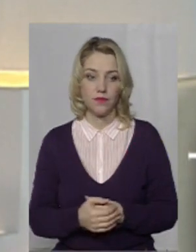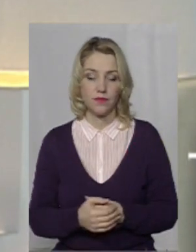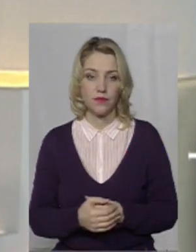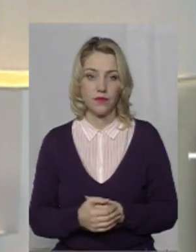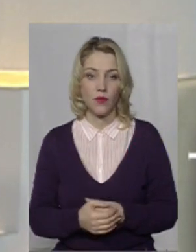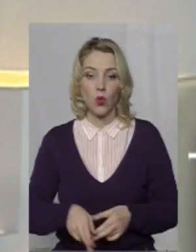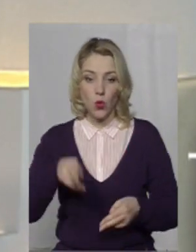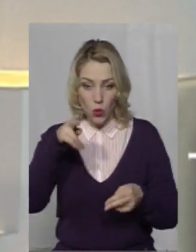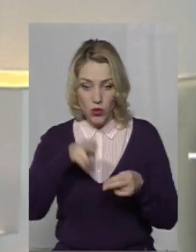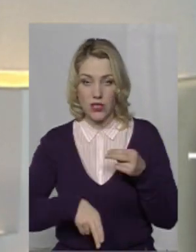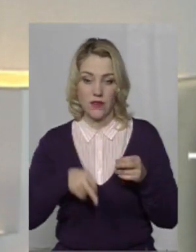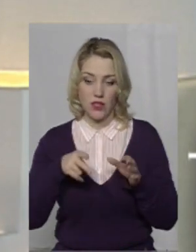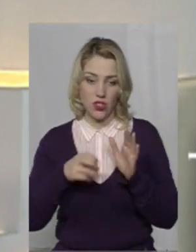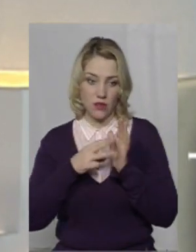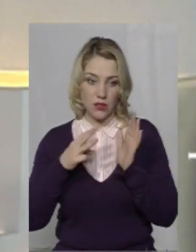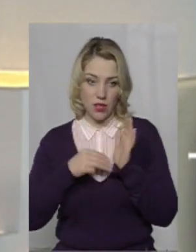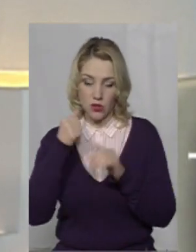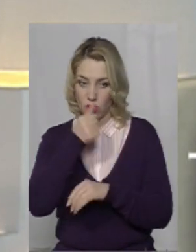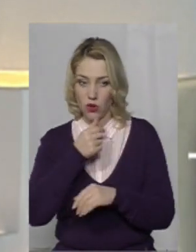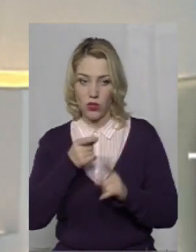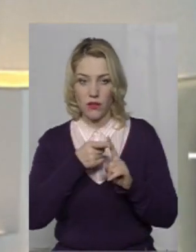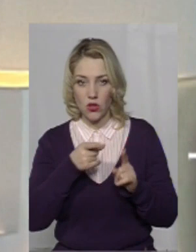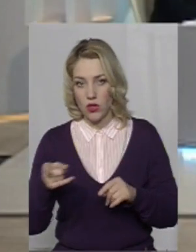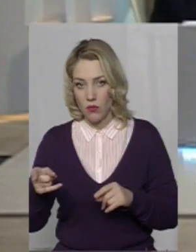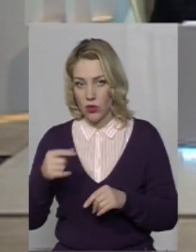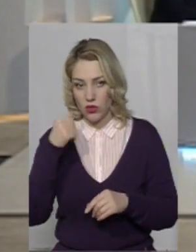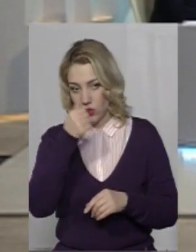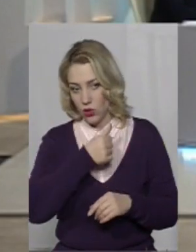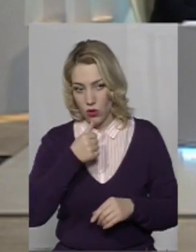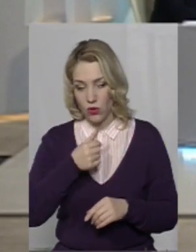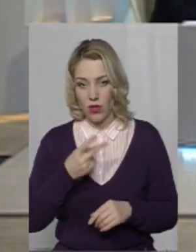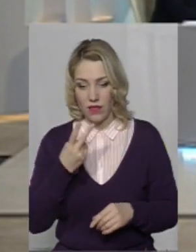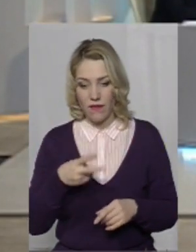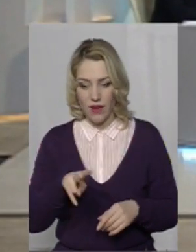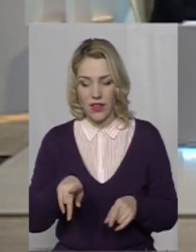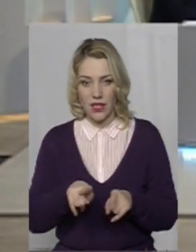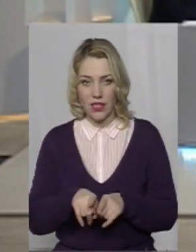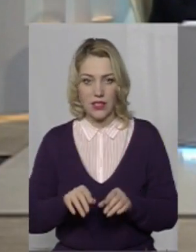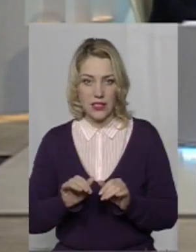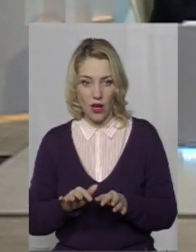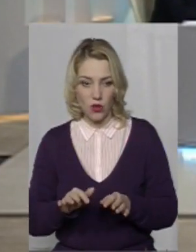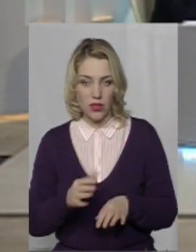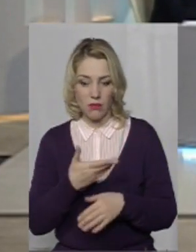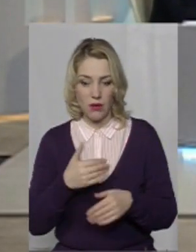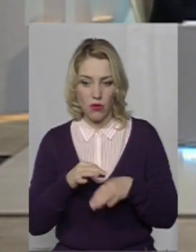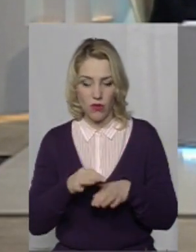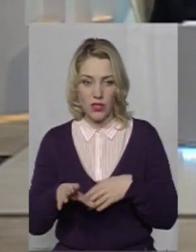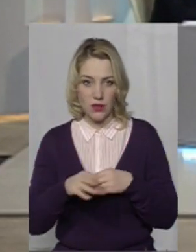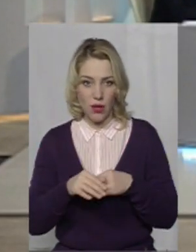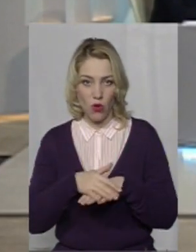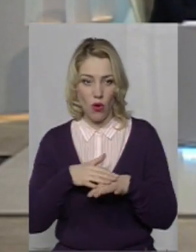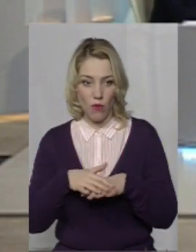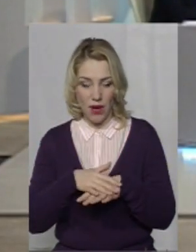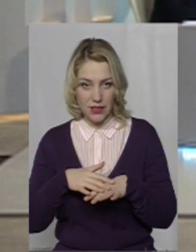в кінці 2018 року, а всього напротязь року, два таких заходи ми проводили спільно з